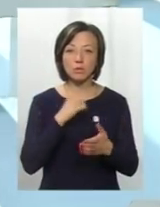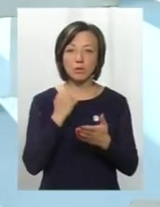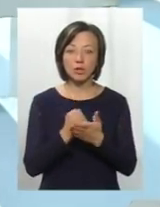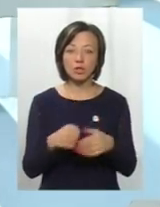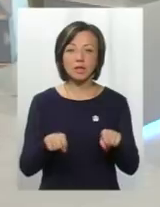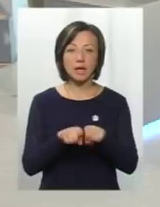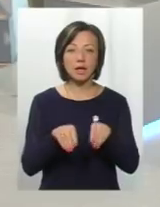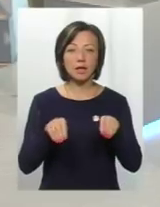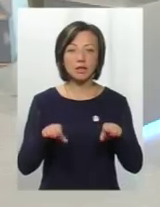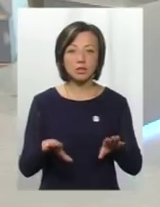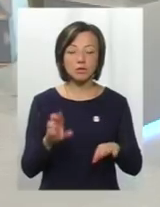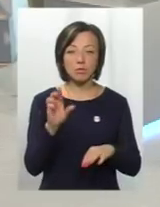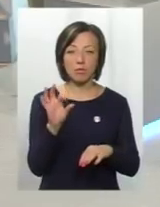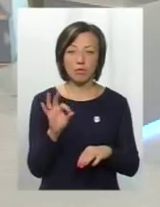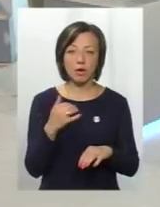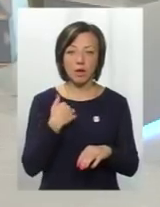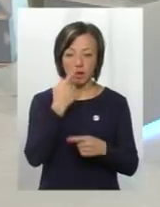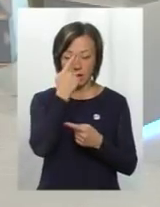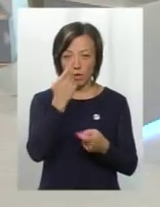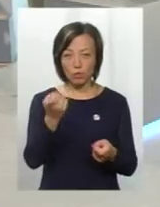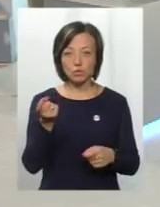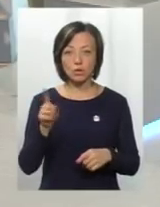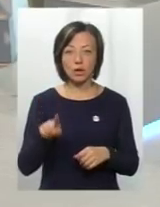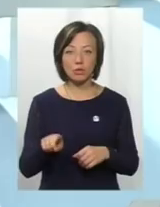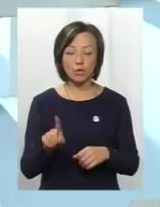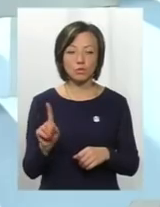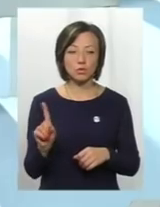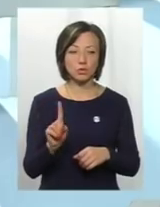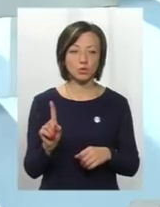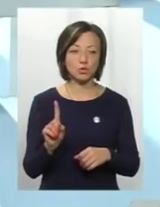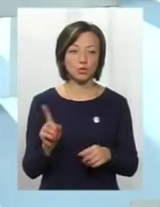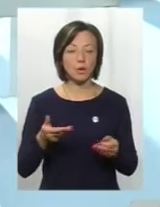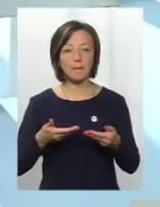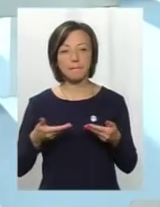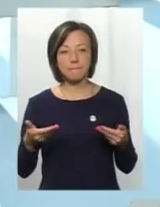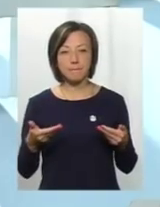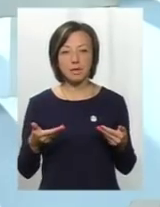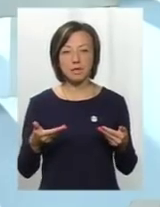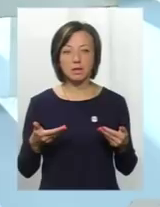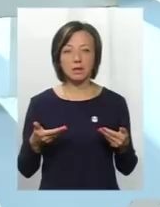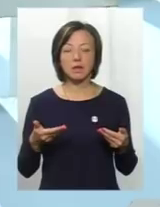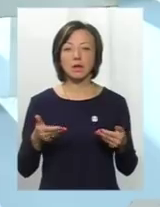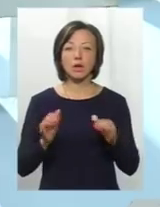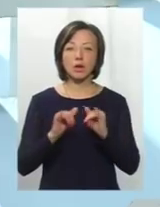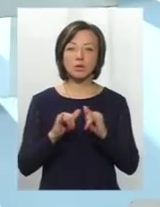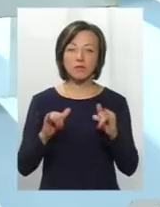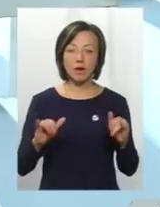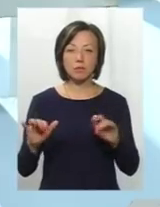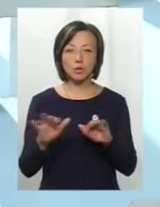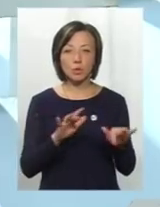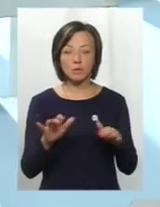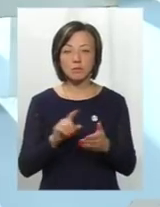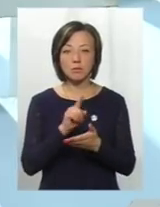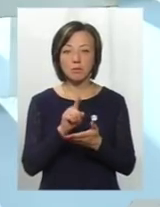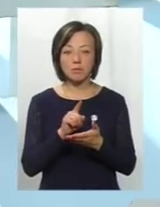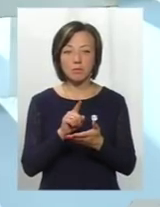таке рішення. Адже я наголошую на тому, що ми рухаємося, розвиваємося і ми